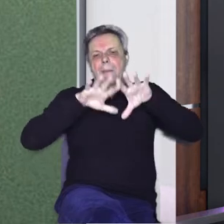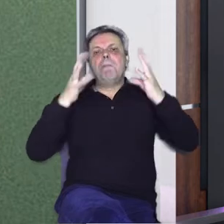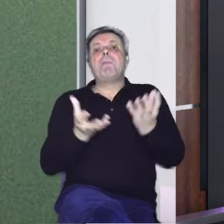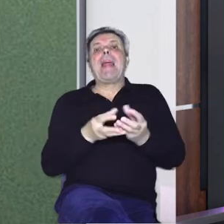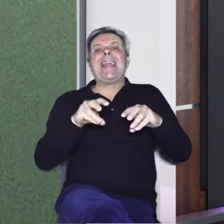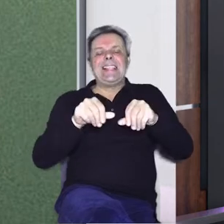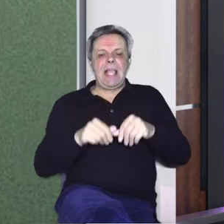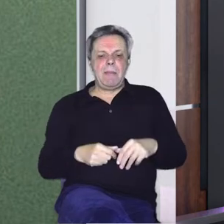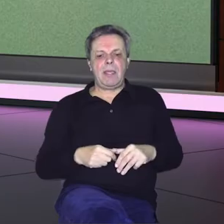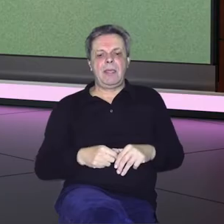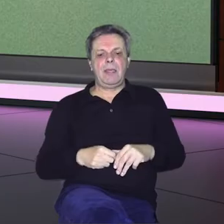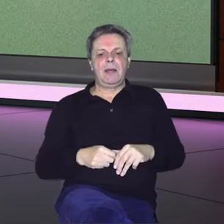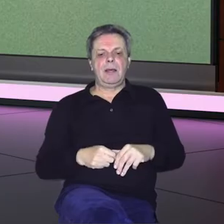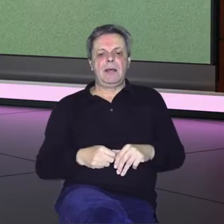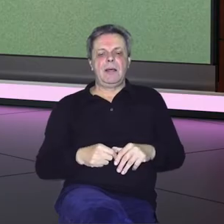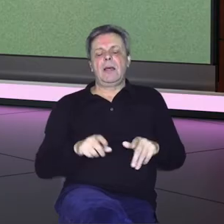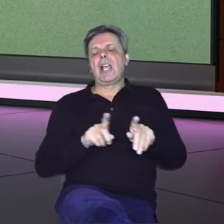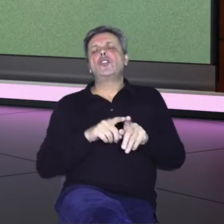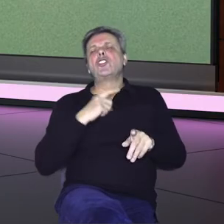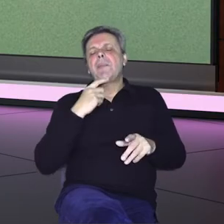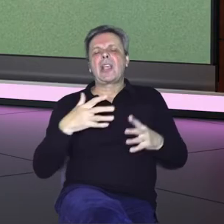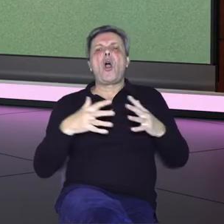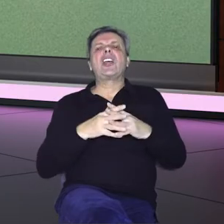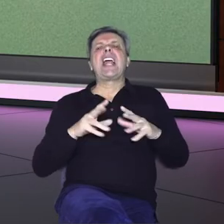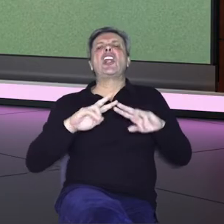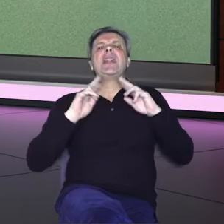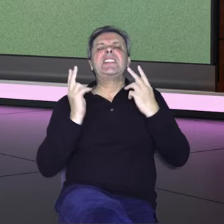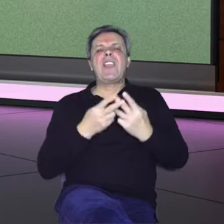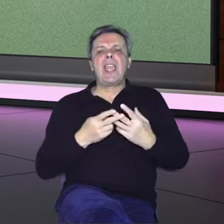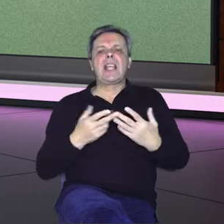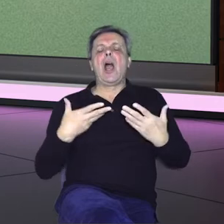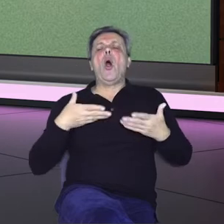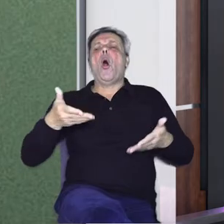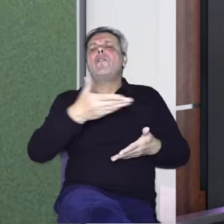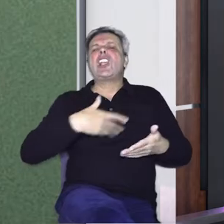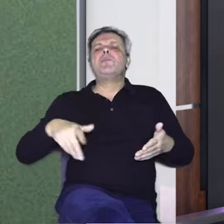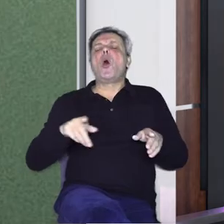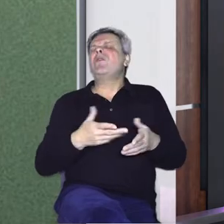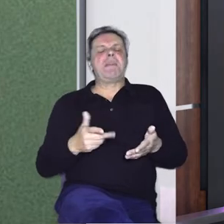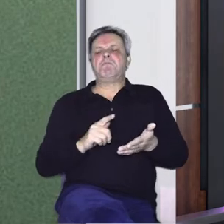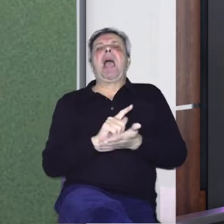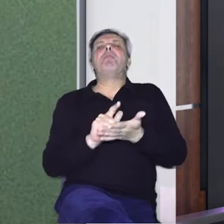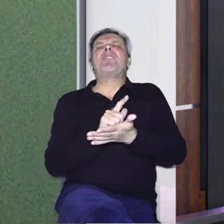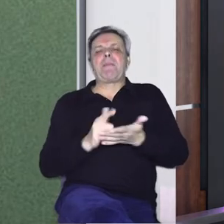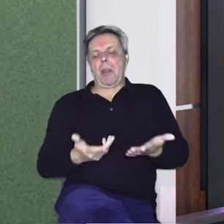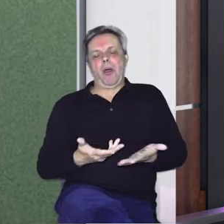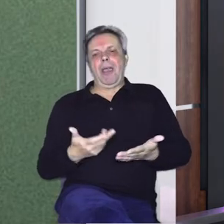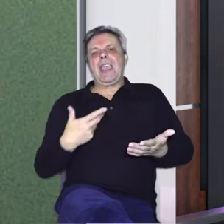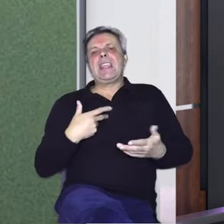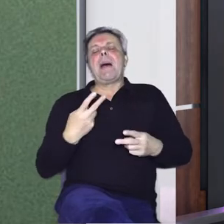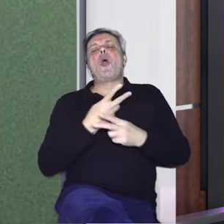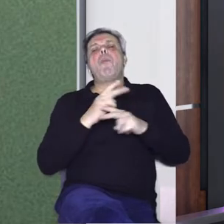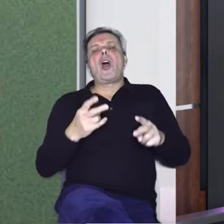Dakle, kao što sam rekao, građanin svijeta, ovdje smo svi privremeno, da bi